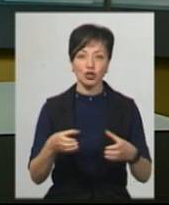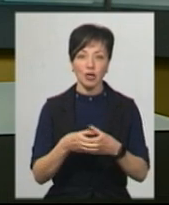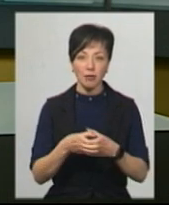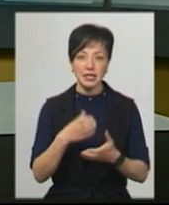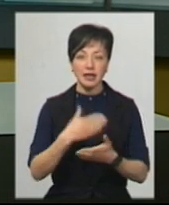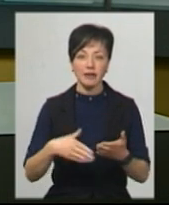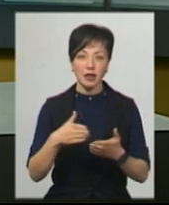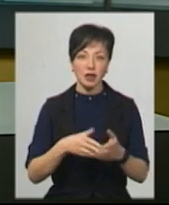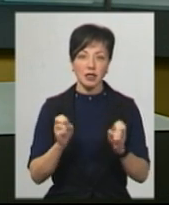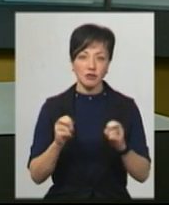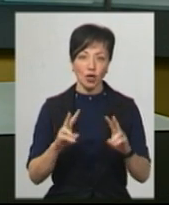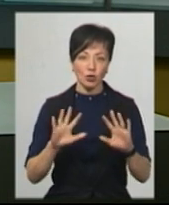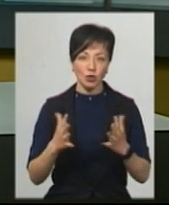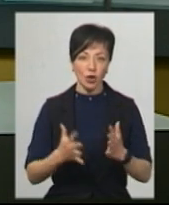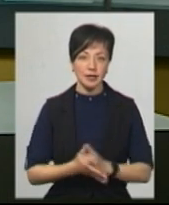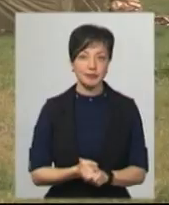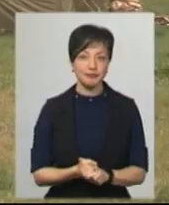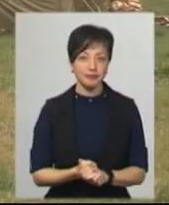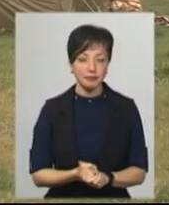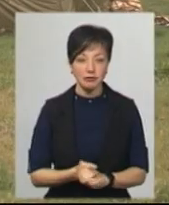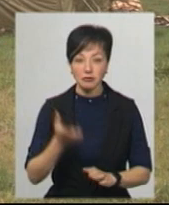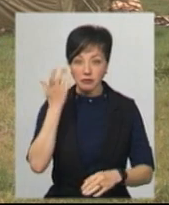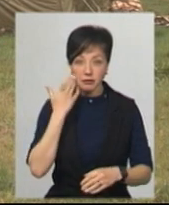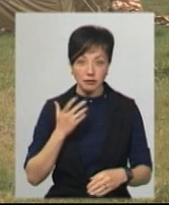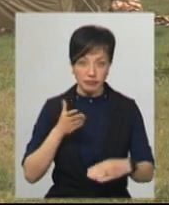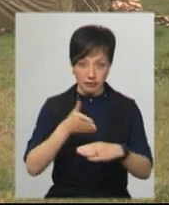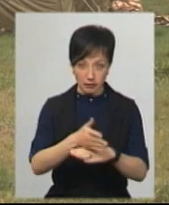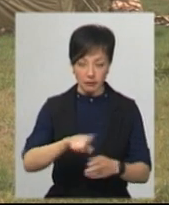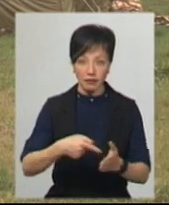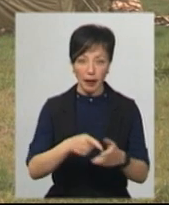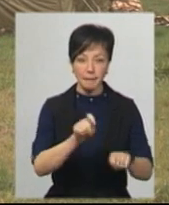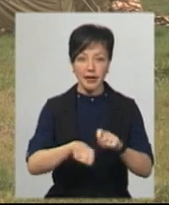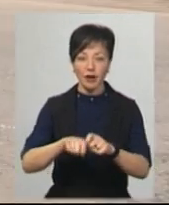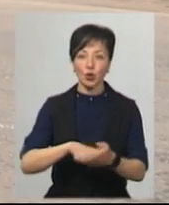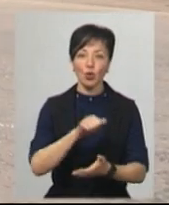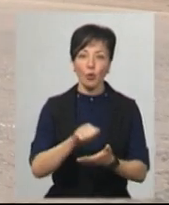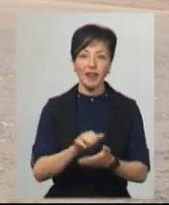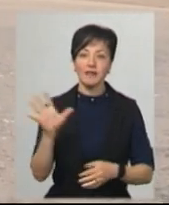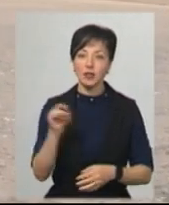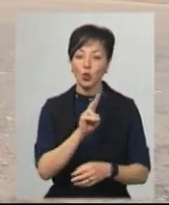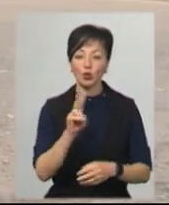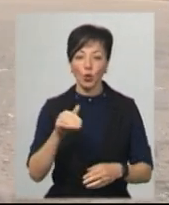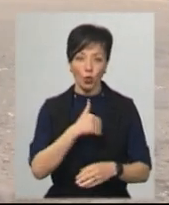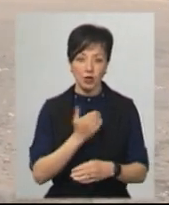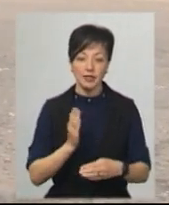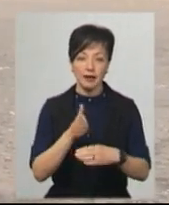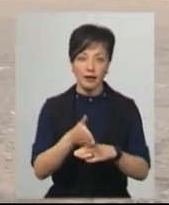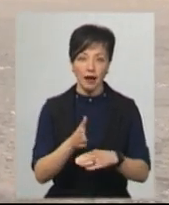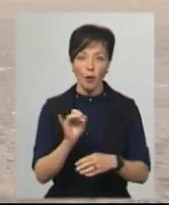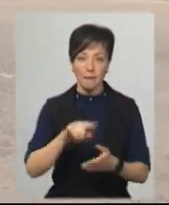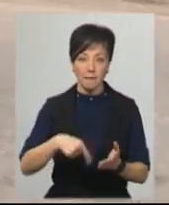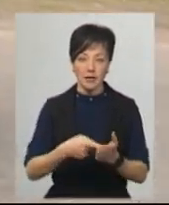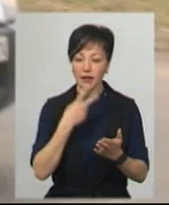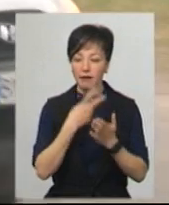ліквідації надзвичайної ситуації. При в'їзді до Нетішина нині перевіряють документи у всіх, хто хоче заїхати до міста. Дивляться